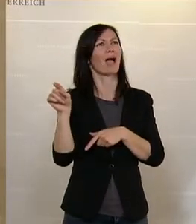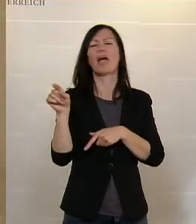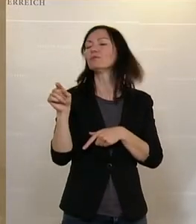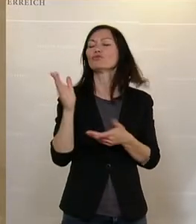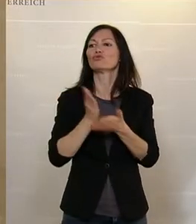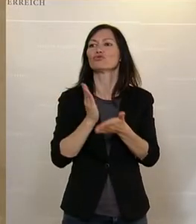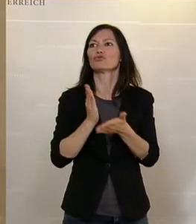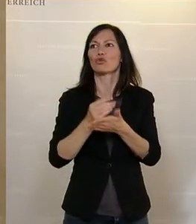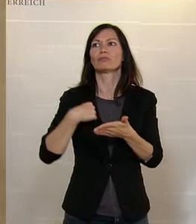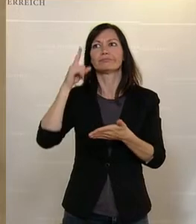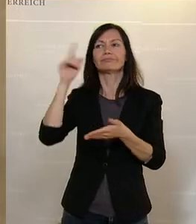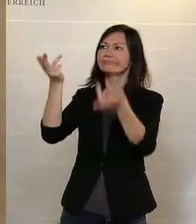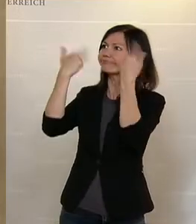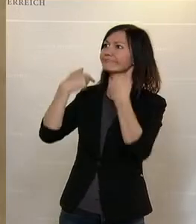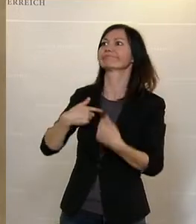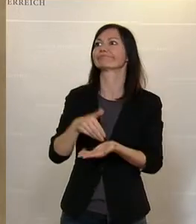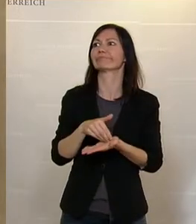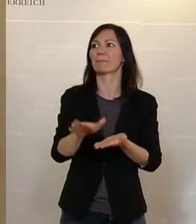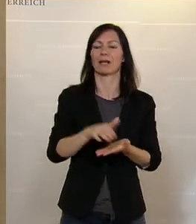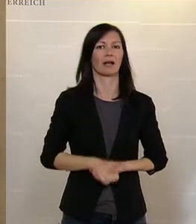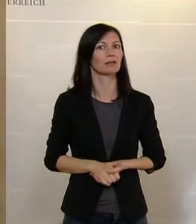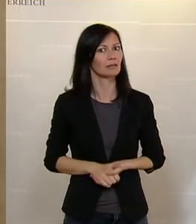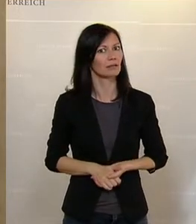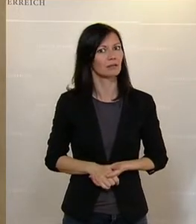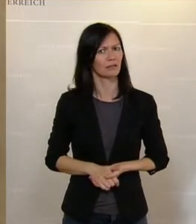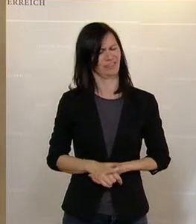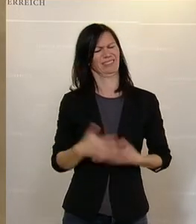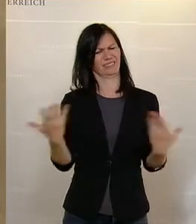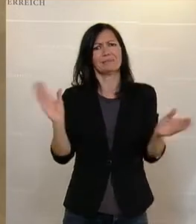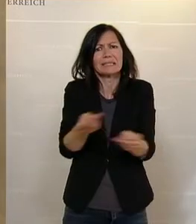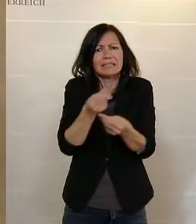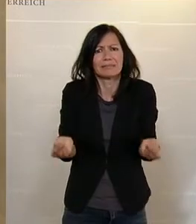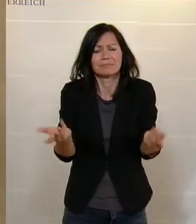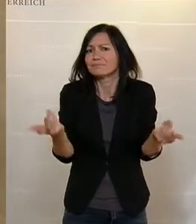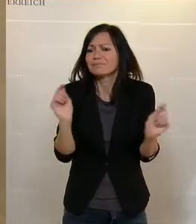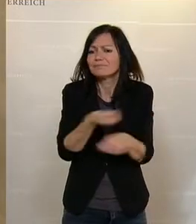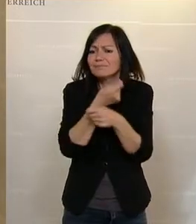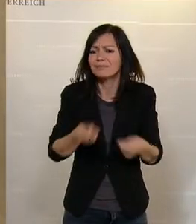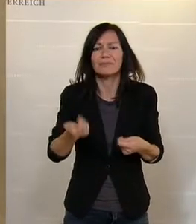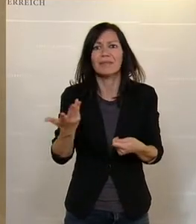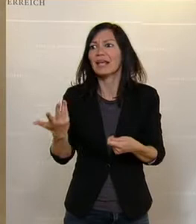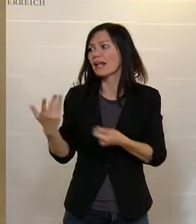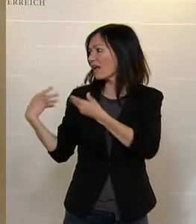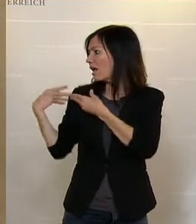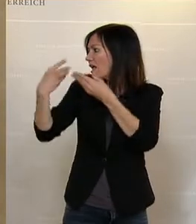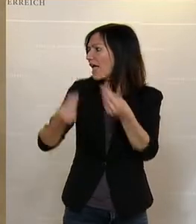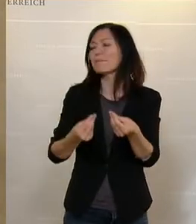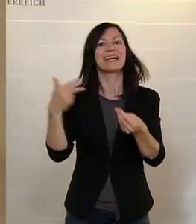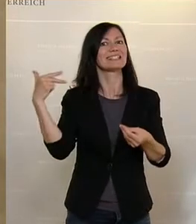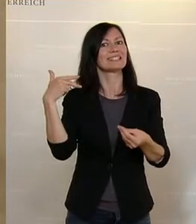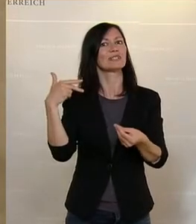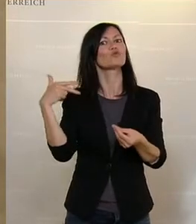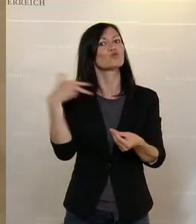Aber das, meine sehr verehrten Damen und kann es wohl nicht sein, dass wir das Erbe und die Wohnmöglichkeiten im sozial